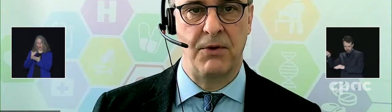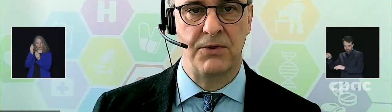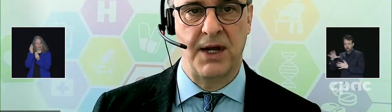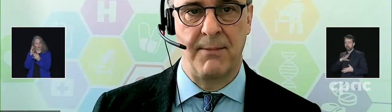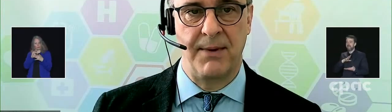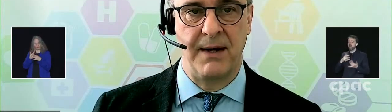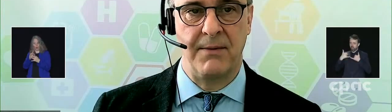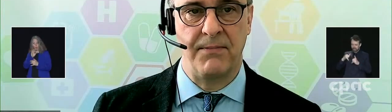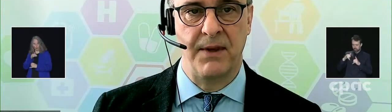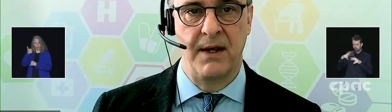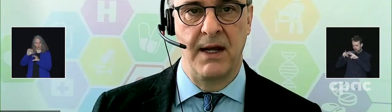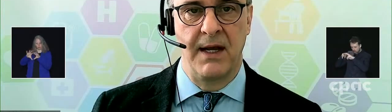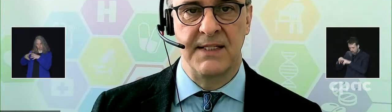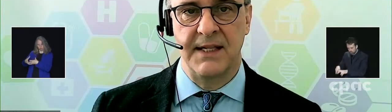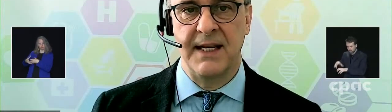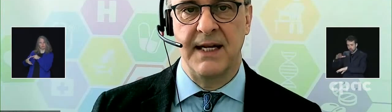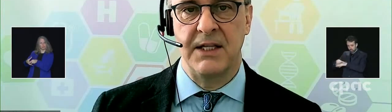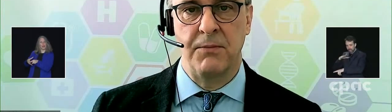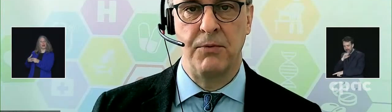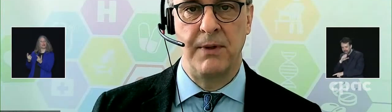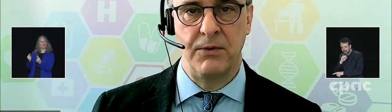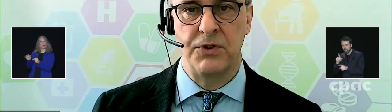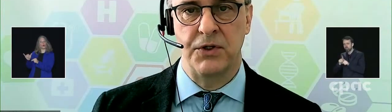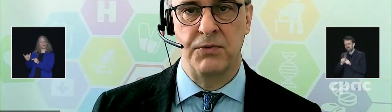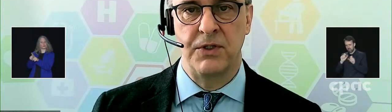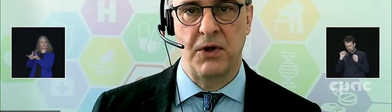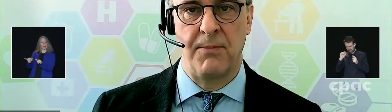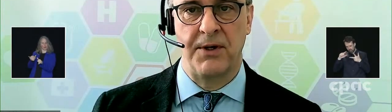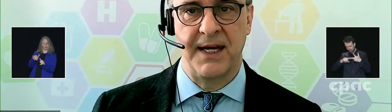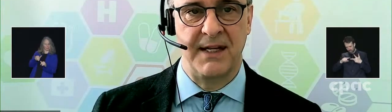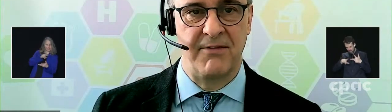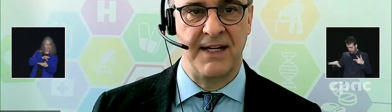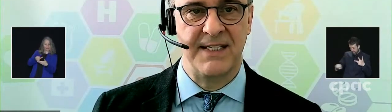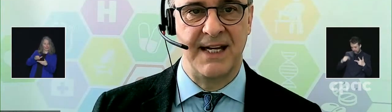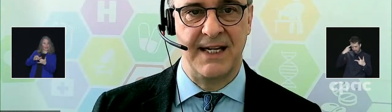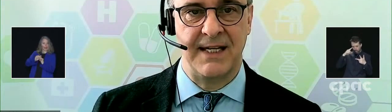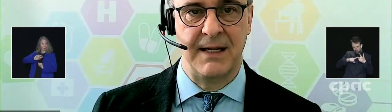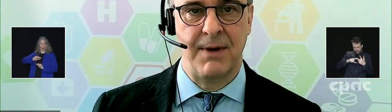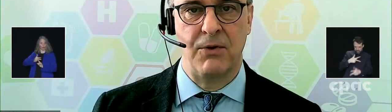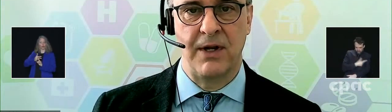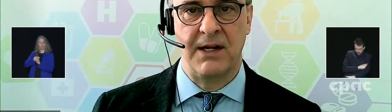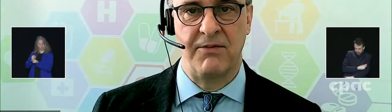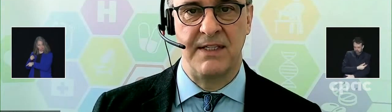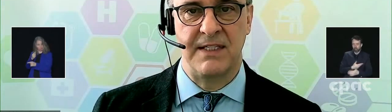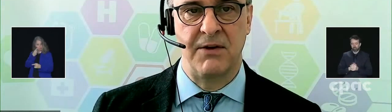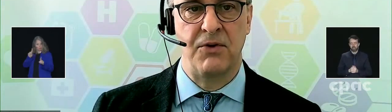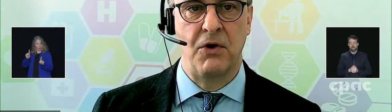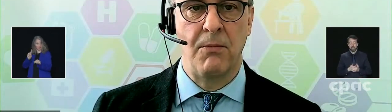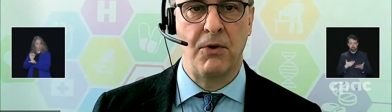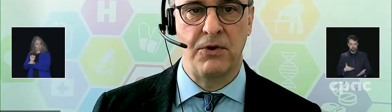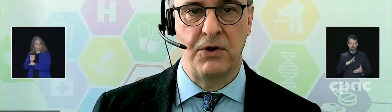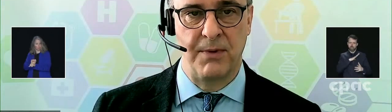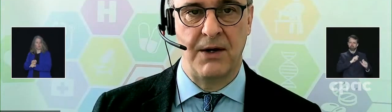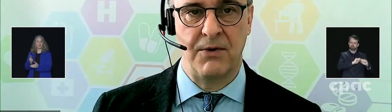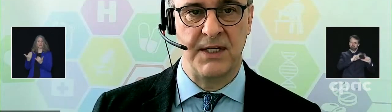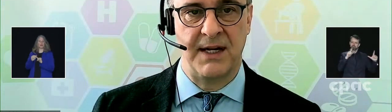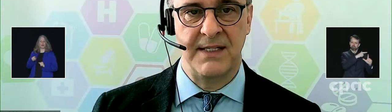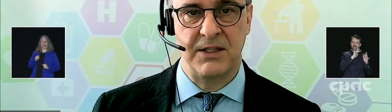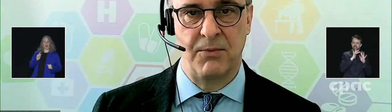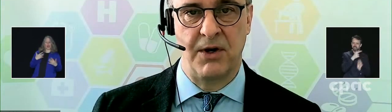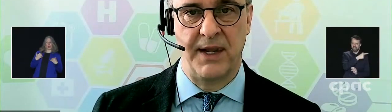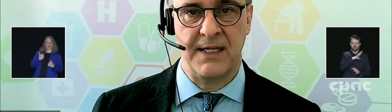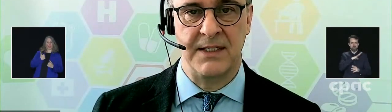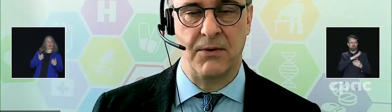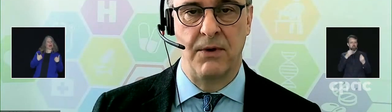vaccin comme dose de rappel. Santé Canada publie aujourd'hui sur le portail des vaccins et des traitements contre la COVID-19 de nombreux documents